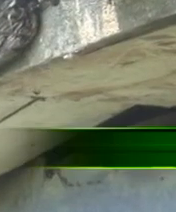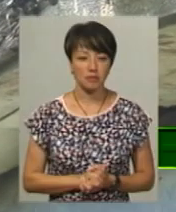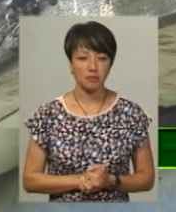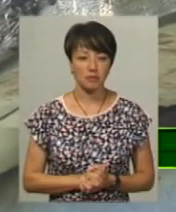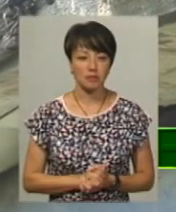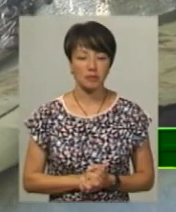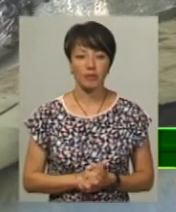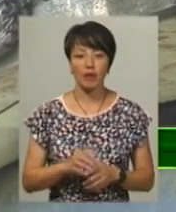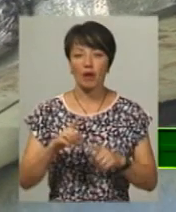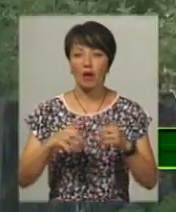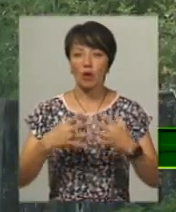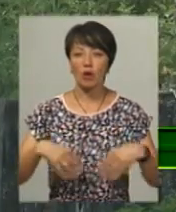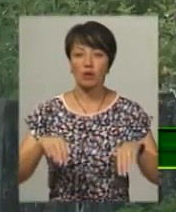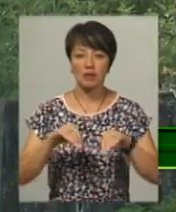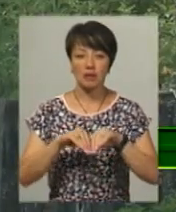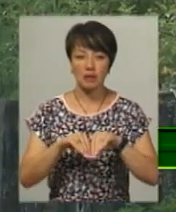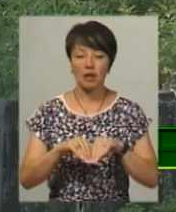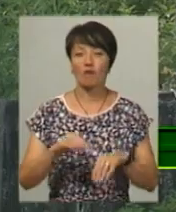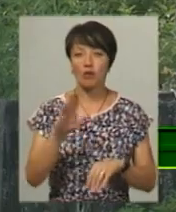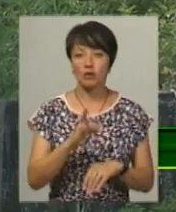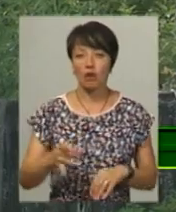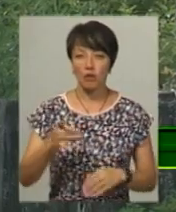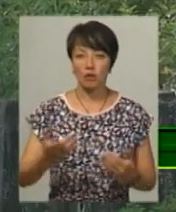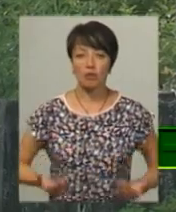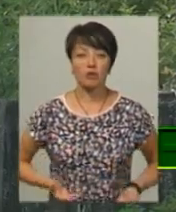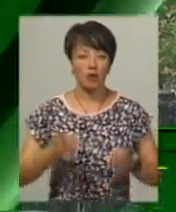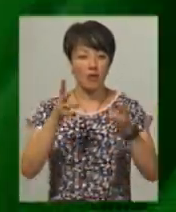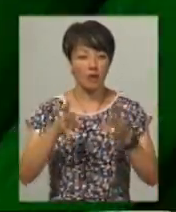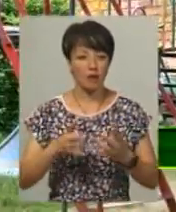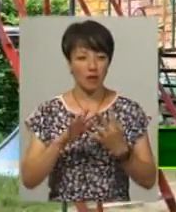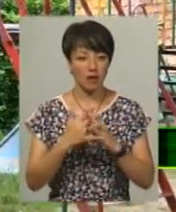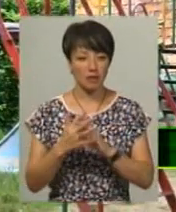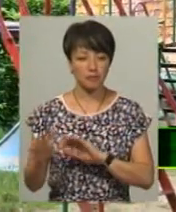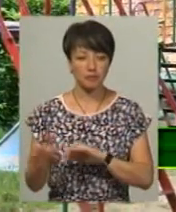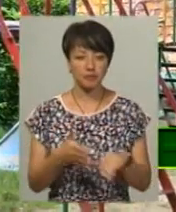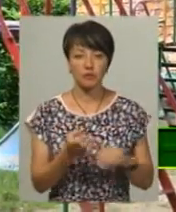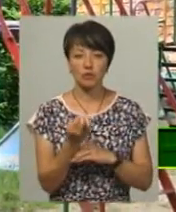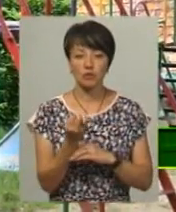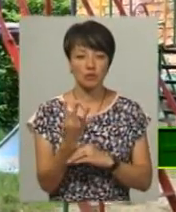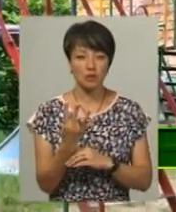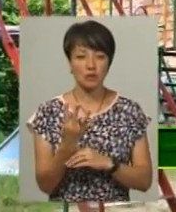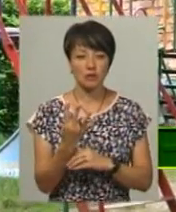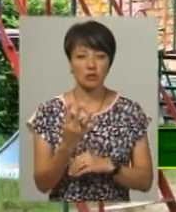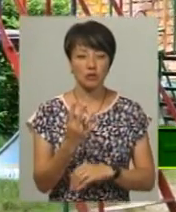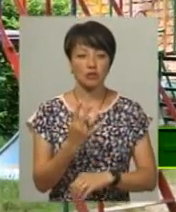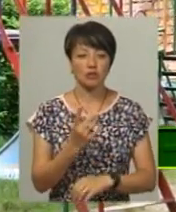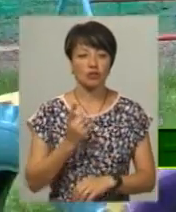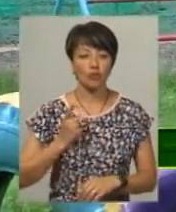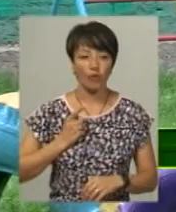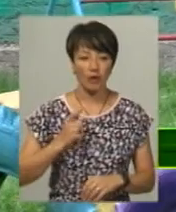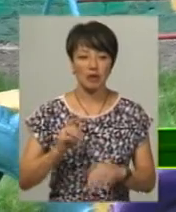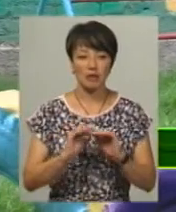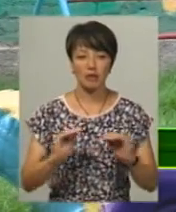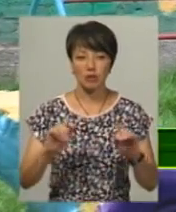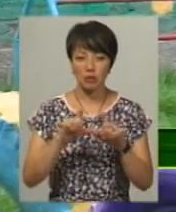Родина Гончарів з Юхимівець Волочийського району мешкає в аварійній хаті. 14 чергових дошкільних дитячих закладів